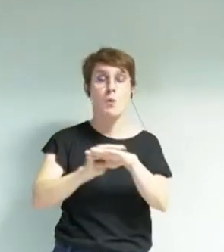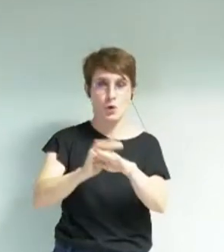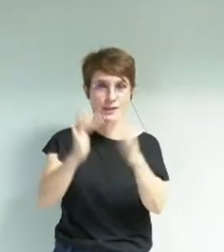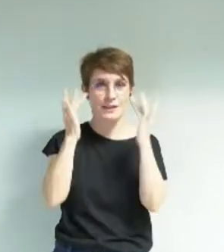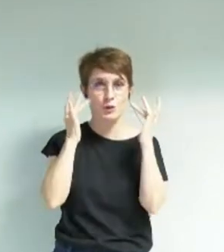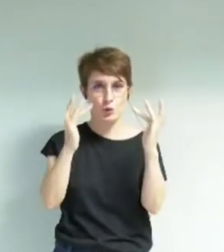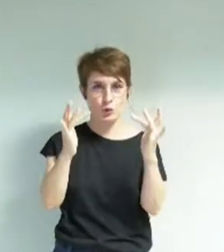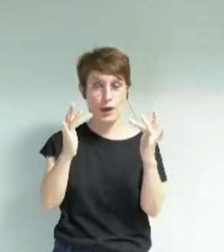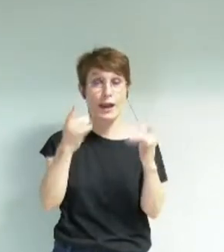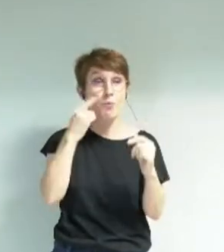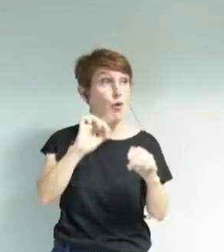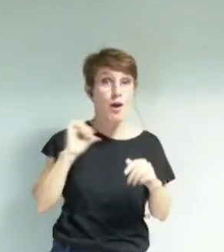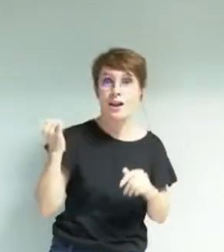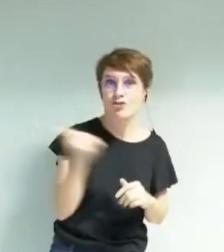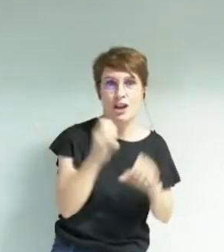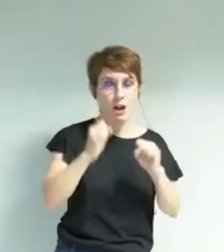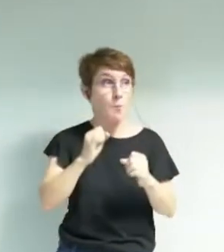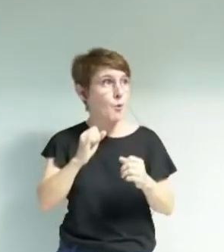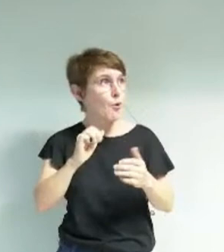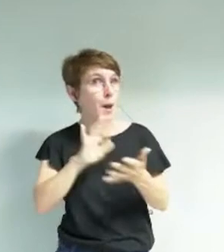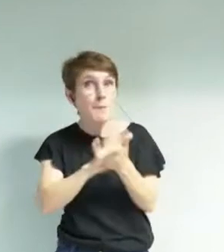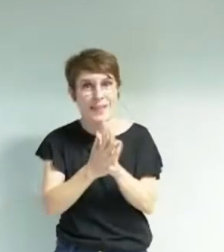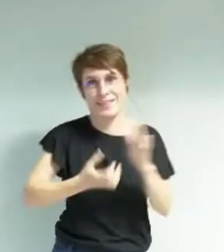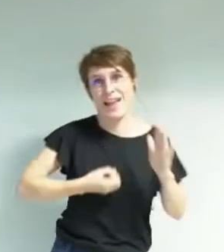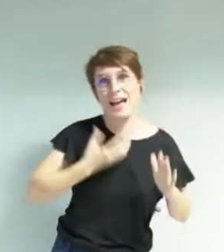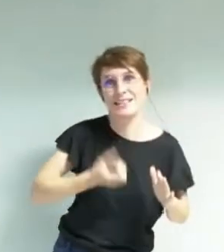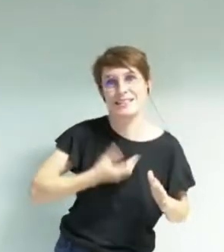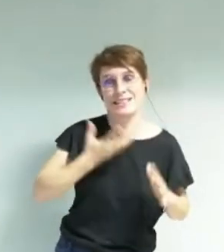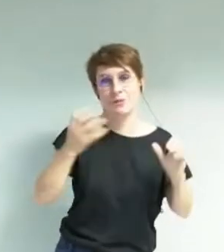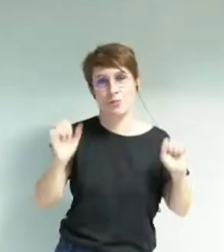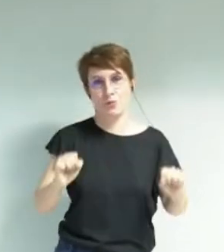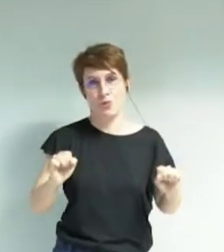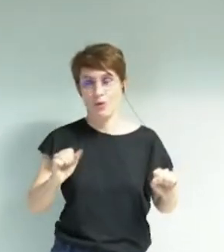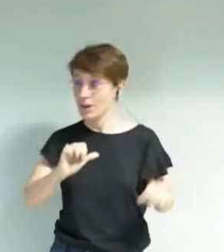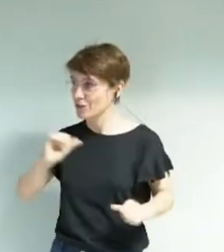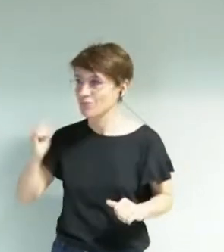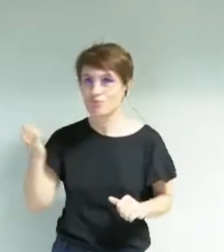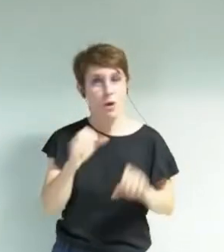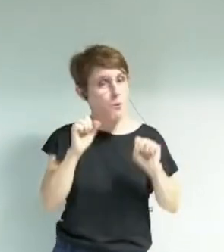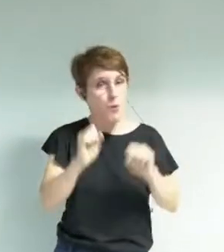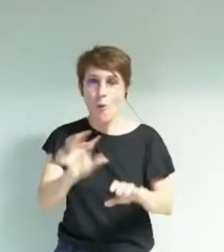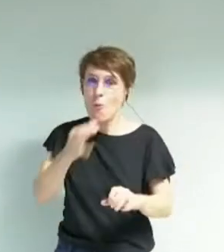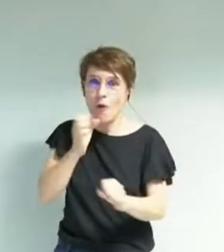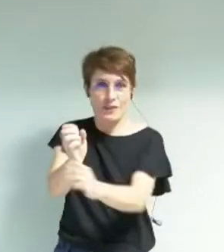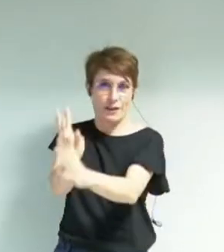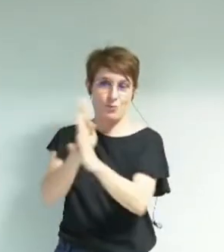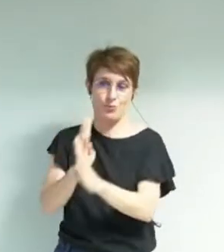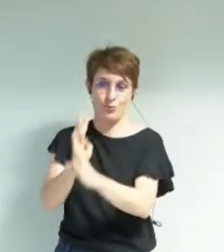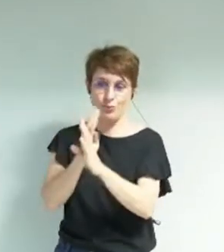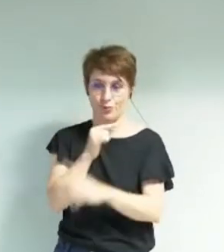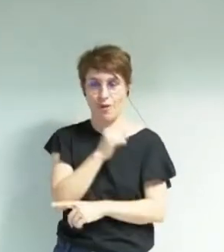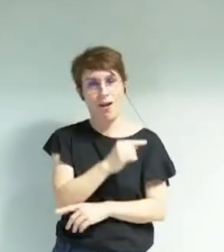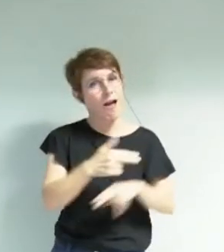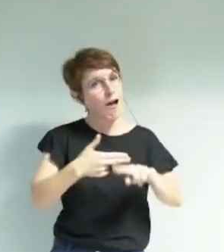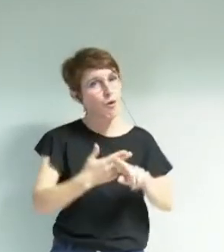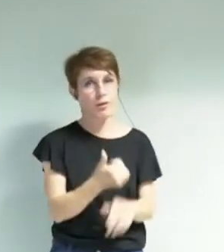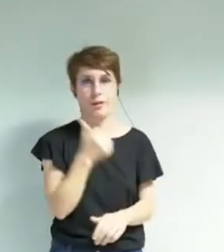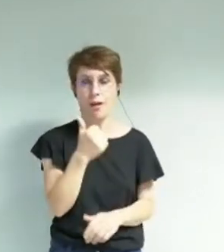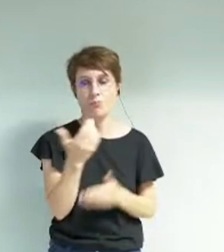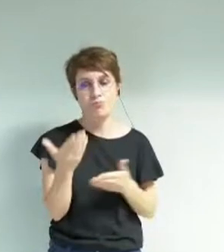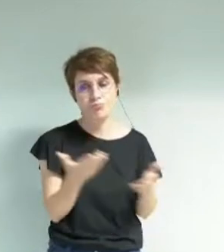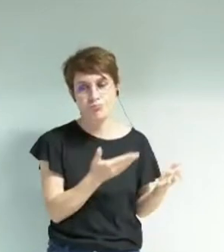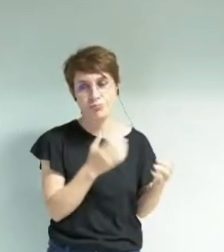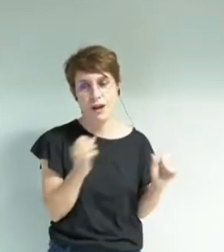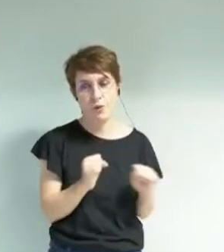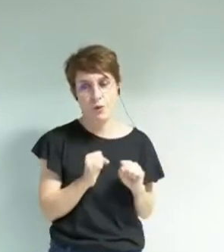pratiques artistiques de chacune et de chacun, de façon à ce que le plus grand nombre puisse bénéficier de cet outil formidable via à la fois les cours